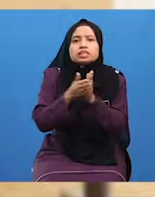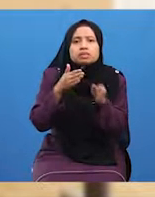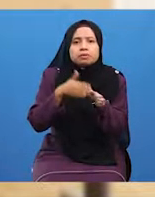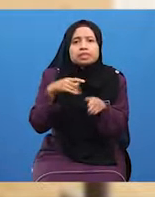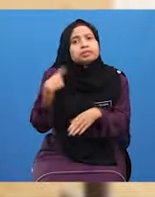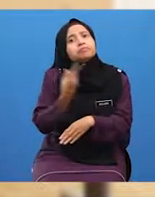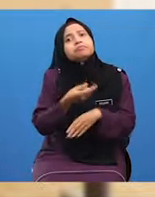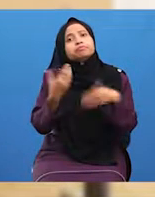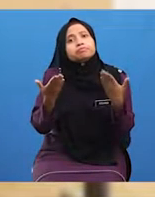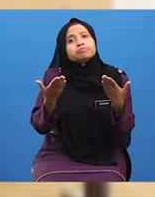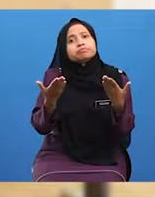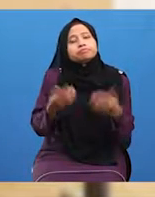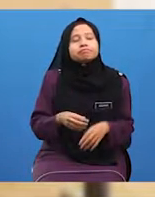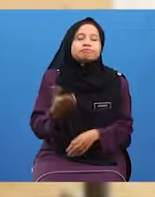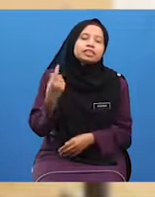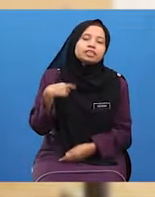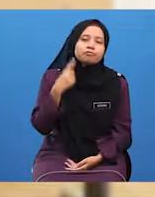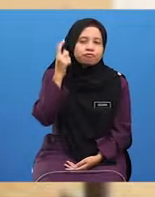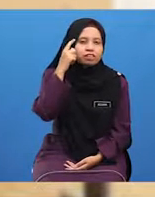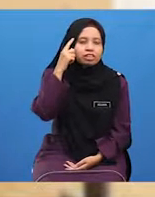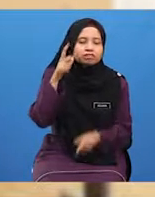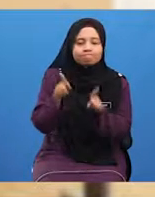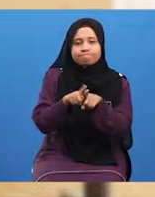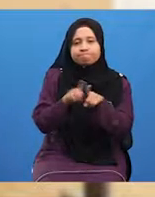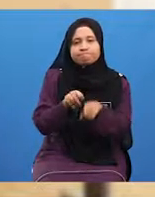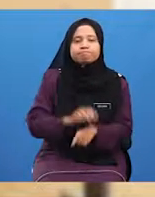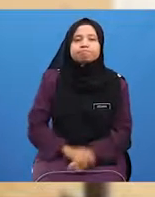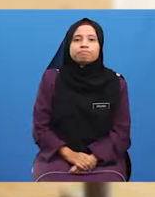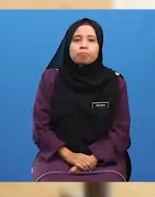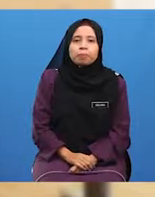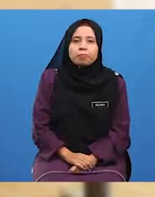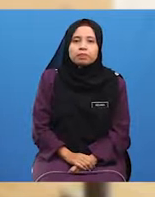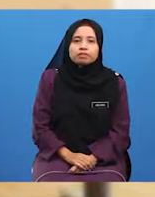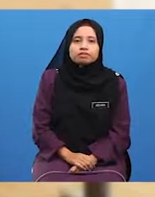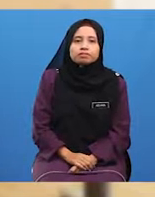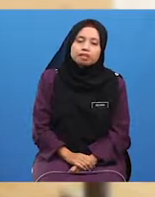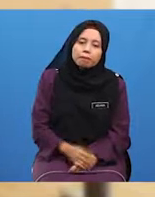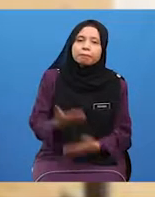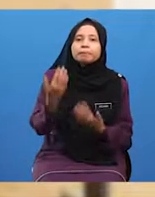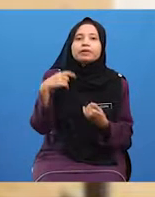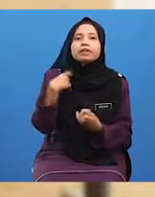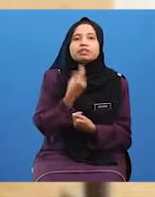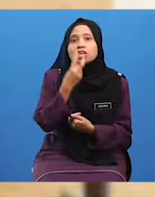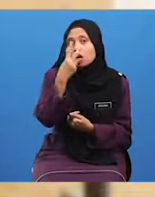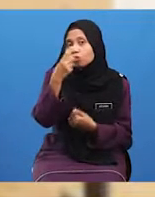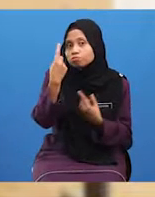Mari Kita Fikirkan Sebentar Jom Kita Lihat Jawapannya